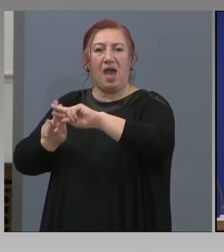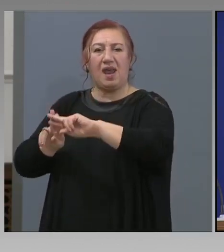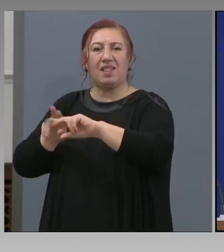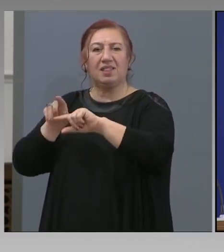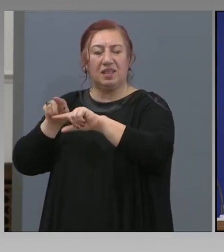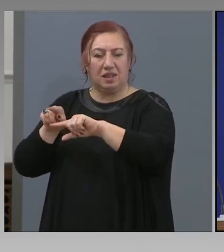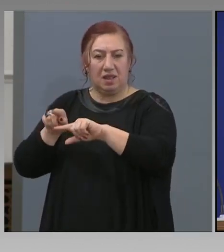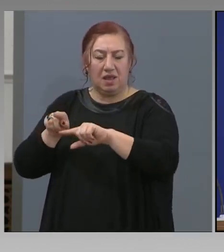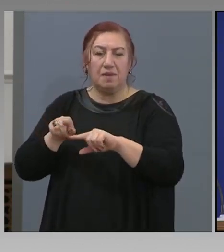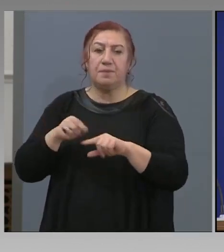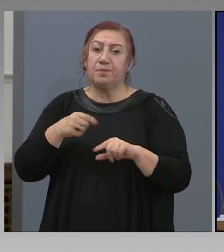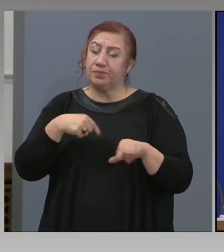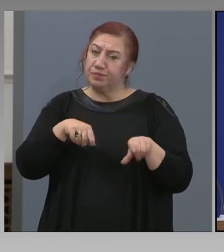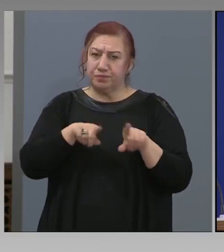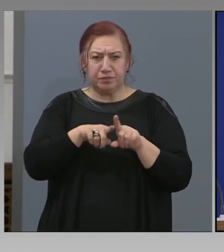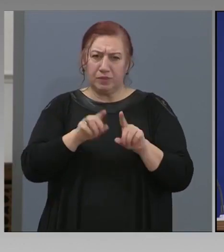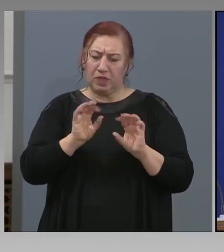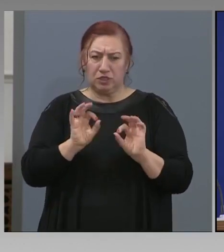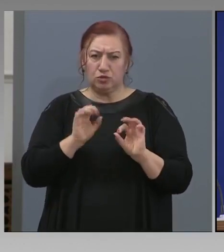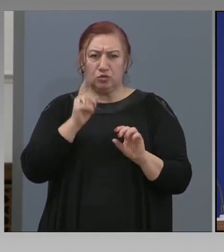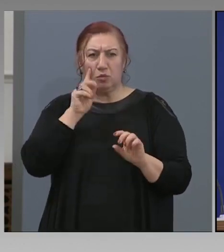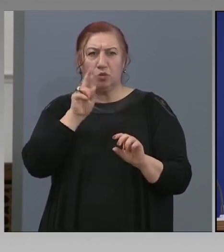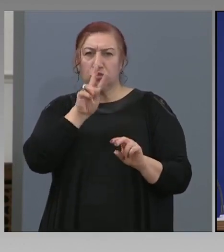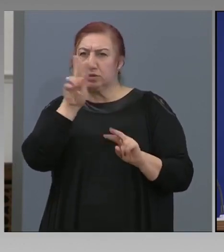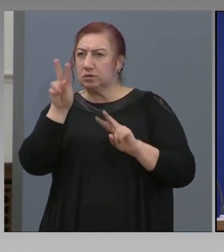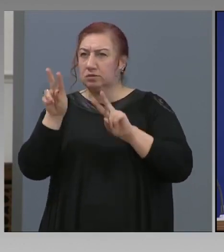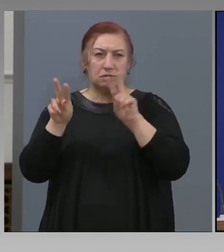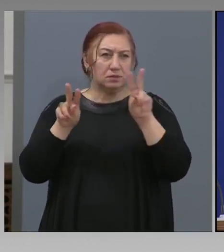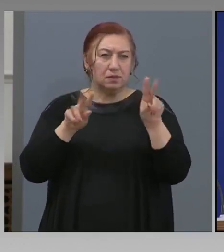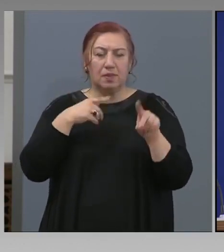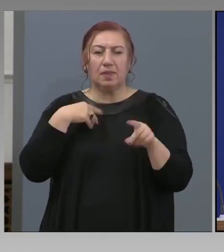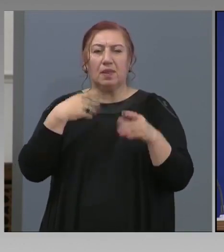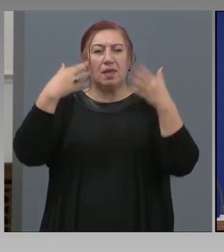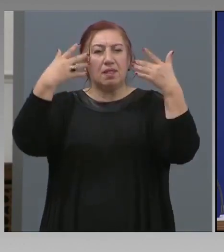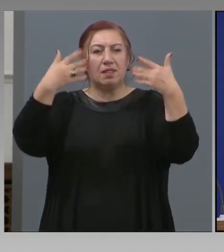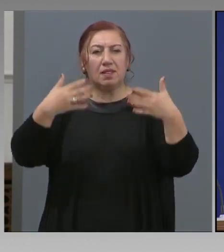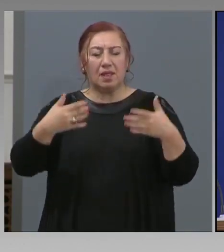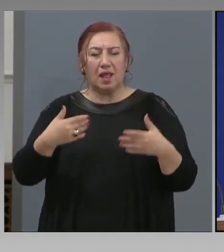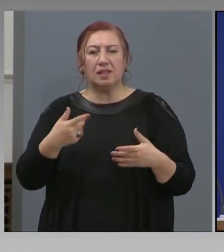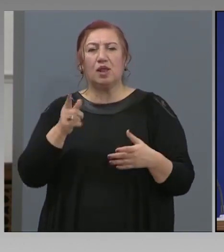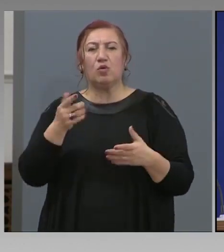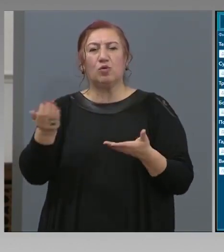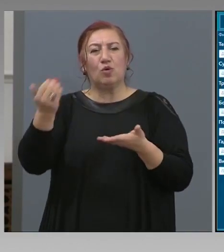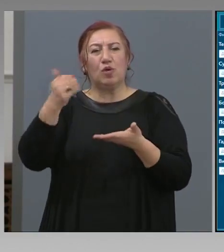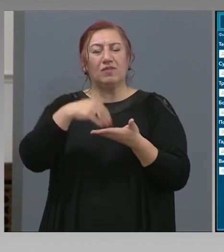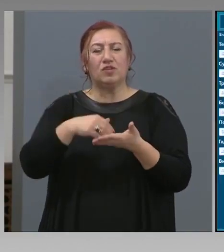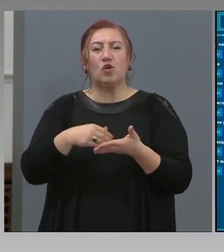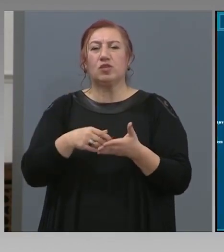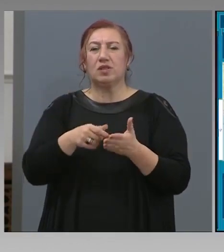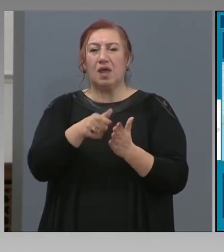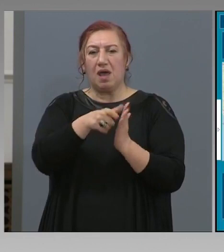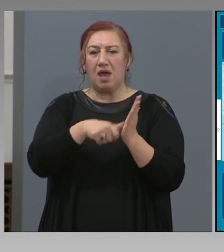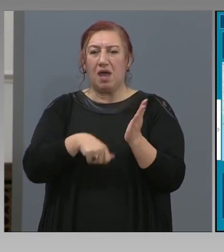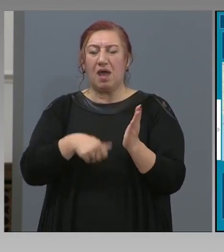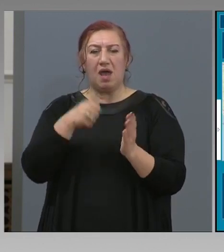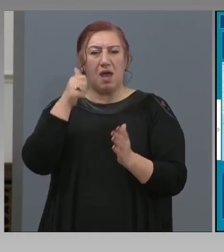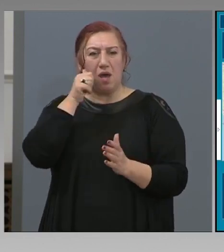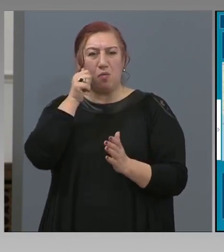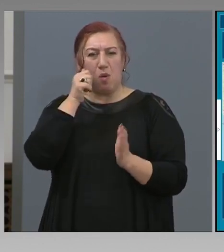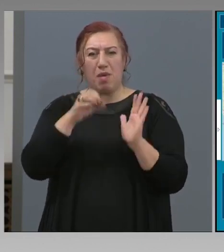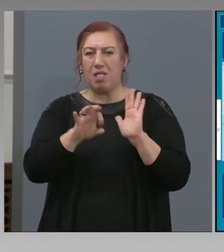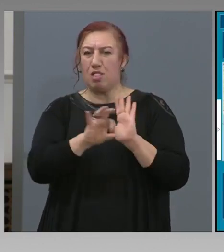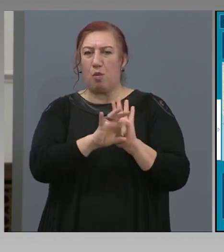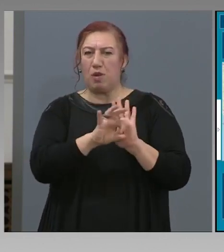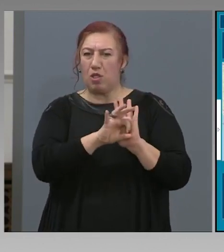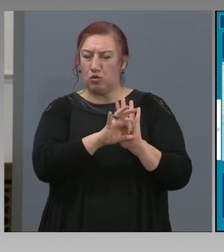Също така, може да се гледат и данните, които пристигат от мобилното приложение, които не са потвърдени,